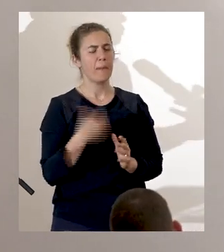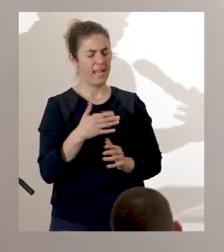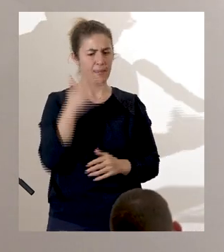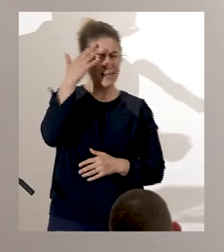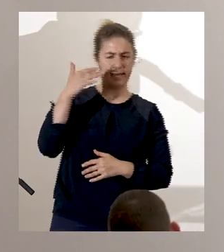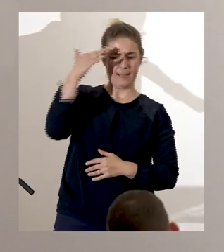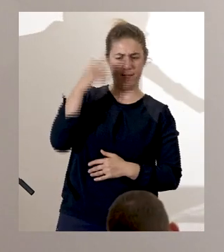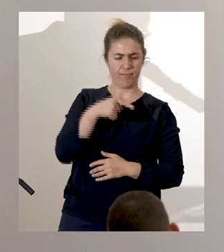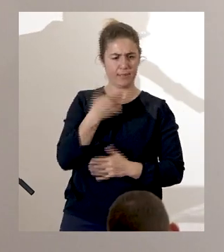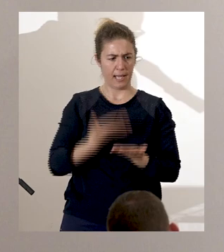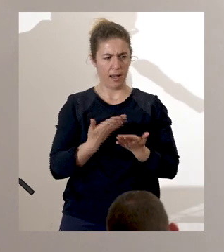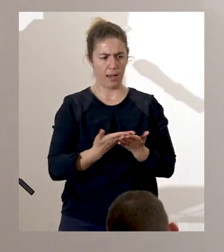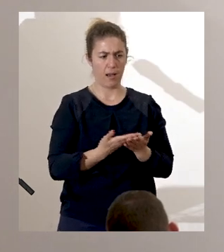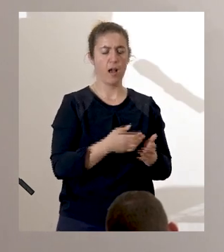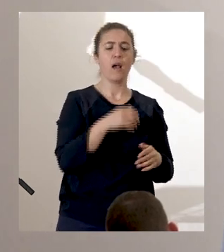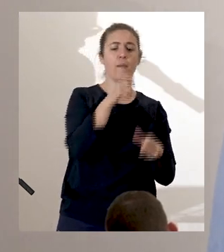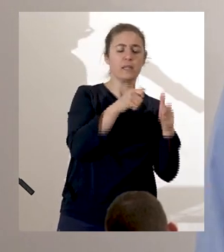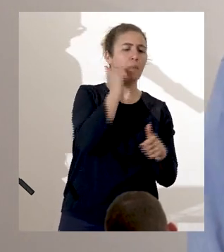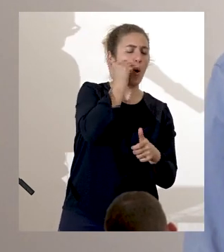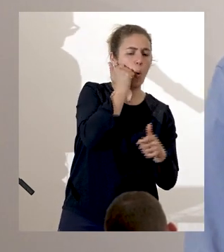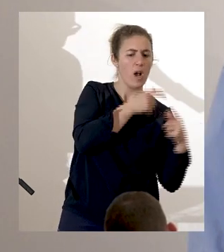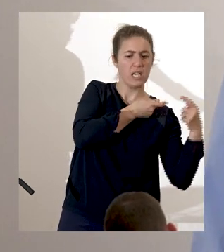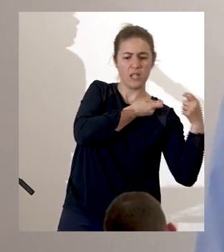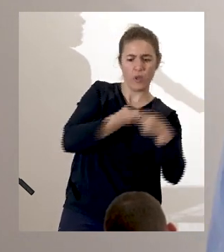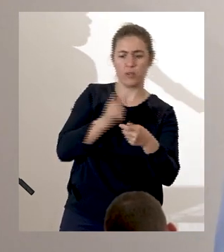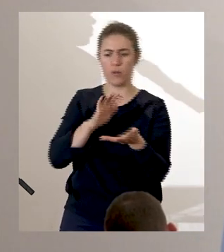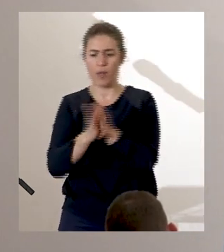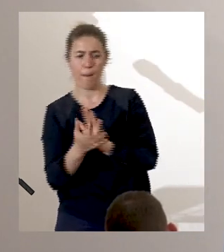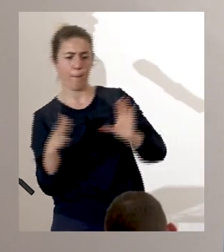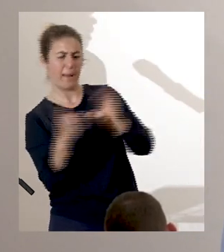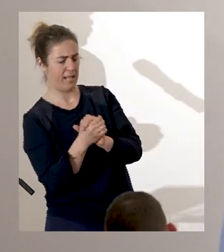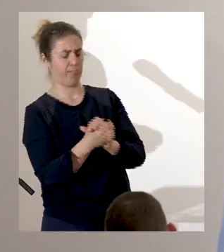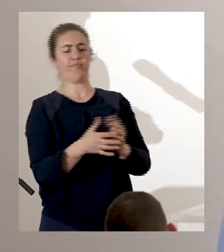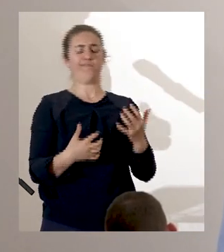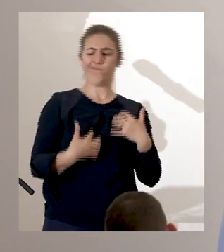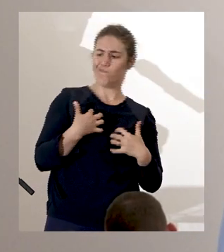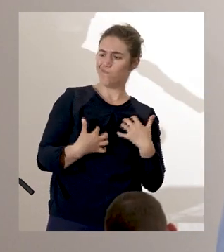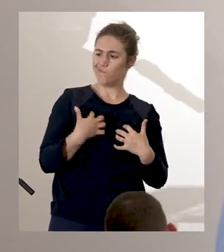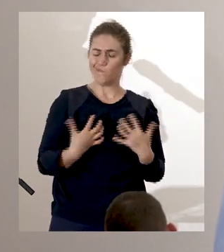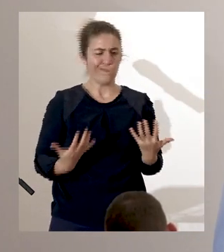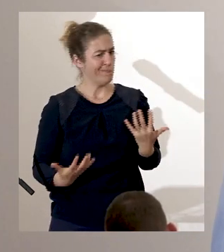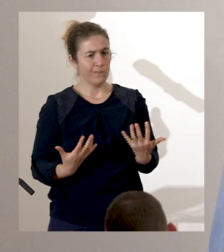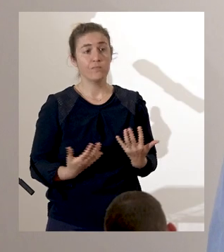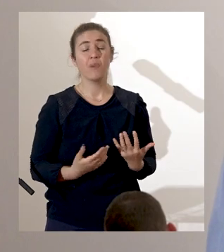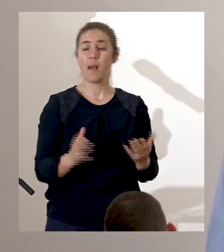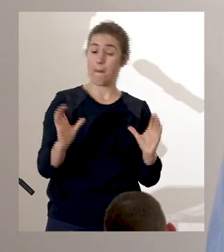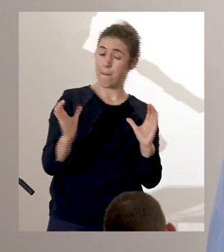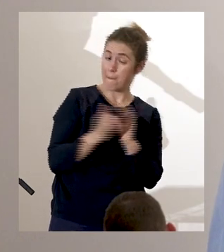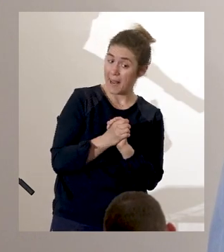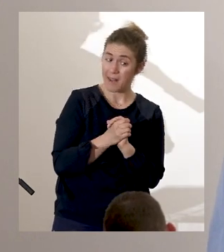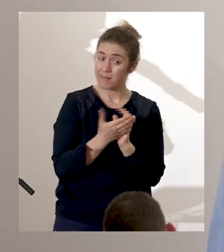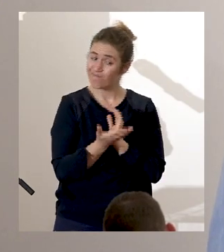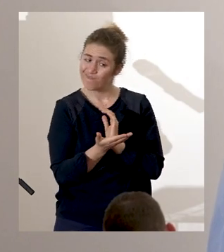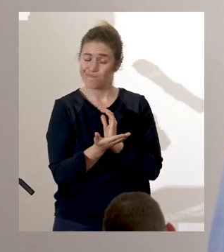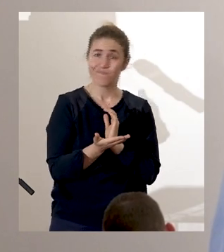imposant la paix à leurs colonisateurs ne manque pas de susciter quelques questions, invitant finalement à se demander si cette paix n'est